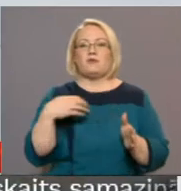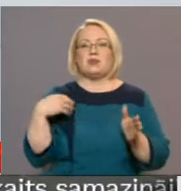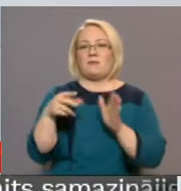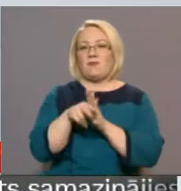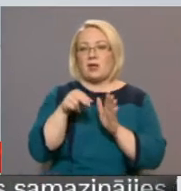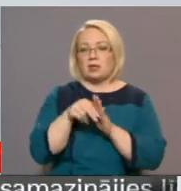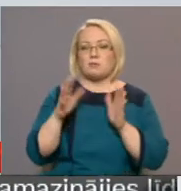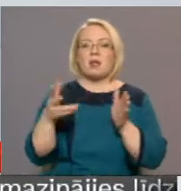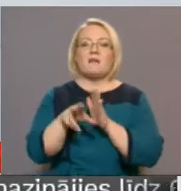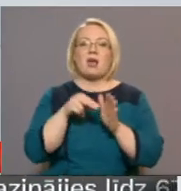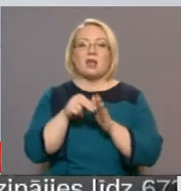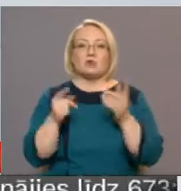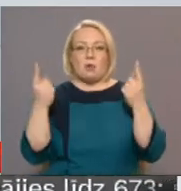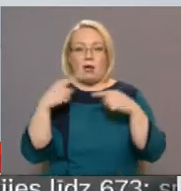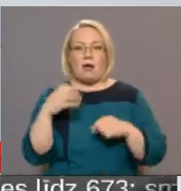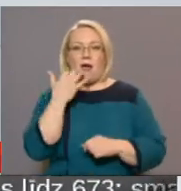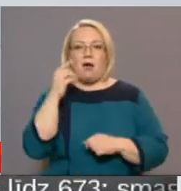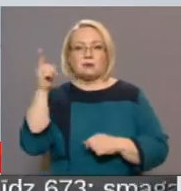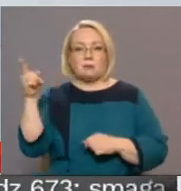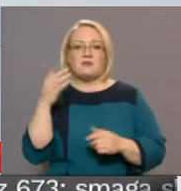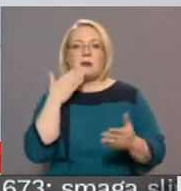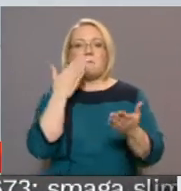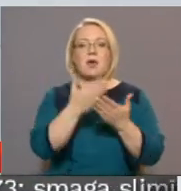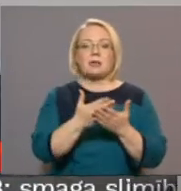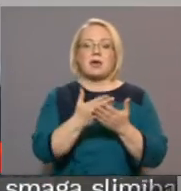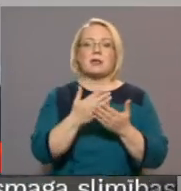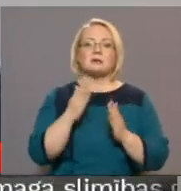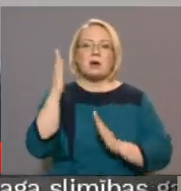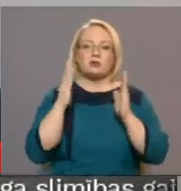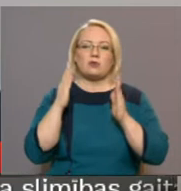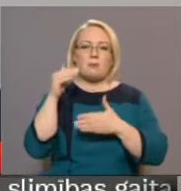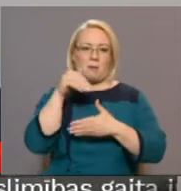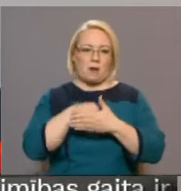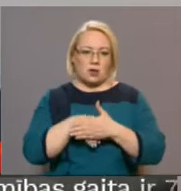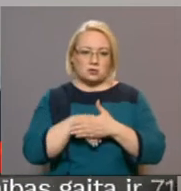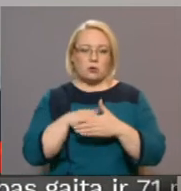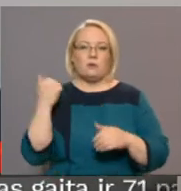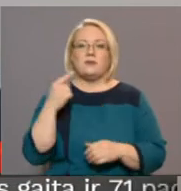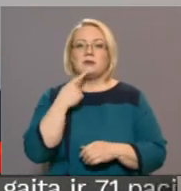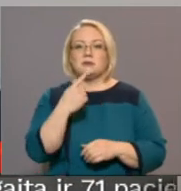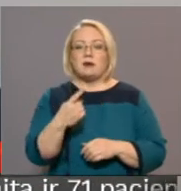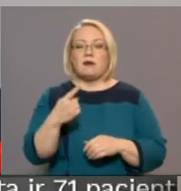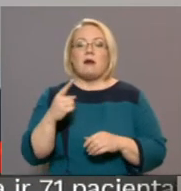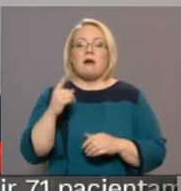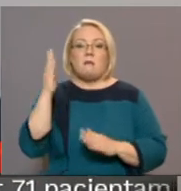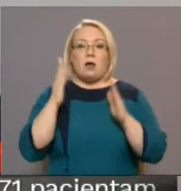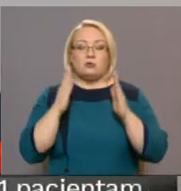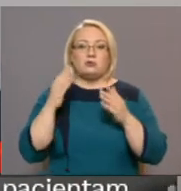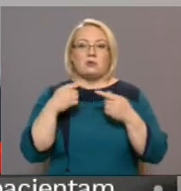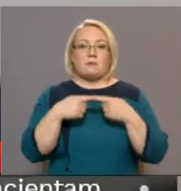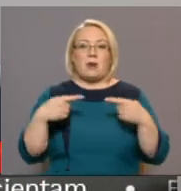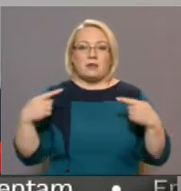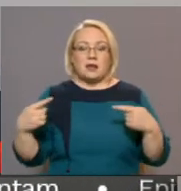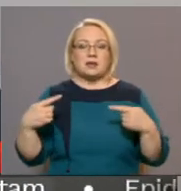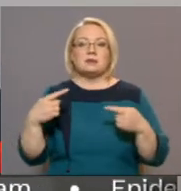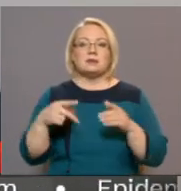vēlēšana laikā uzturas ārvalstīs, varēs pietēties balsošanai pa pastu. Balsošanas materiālus centrālā vēlēšana komisija